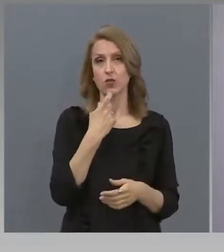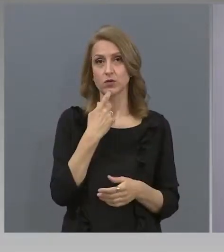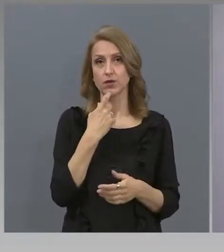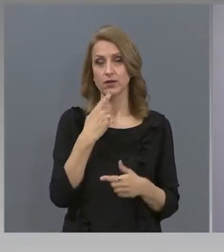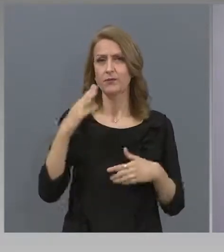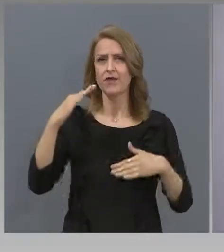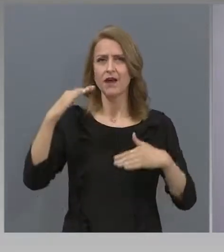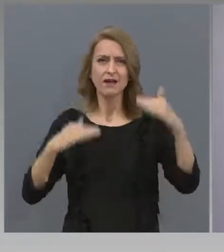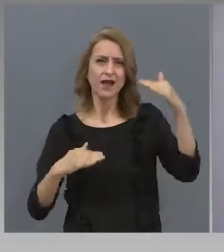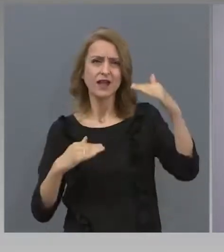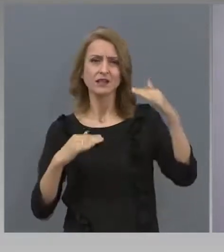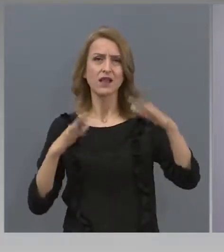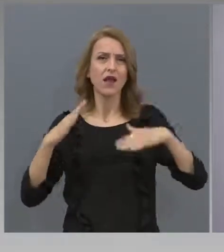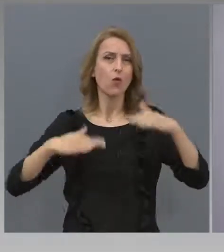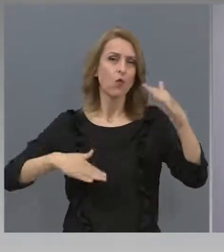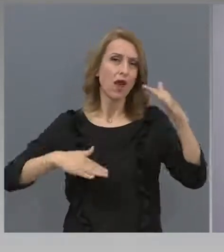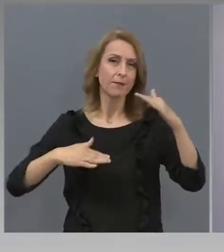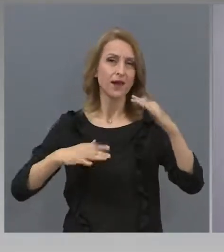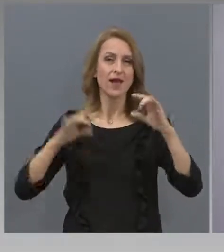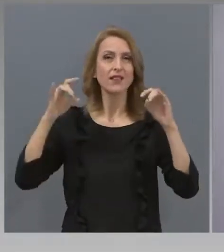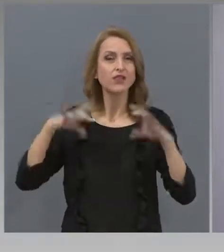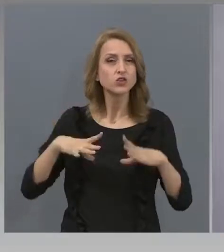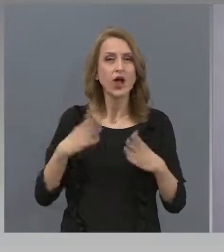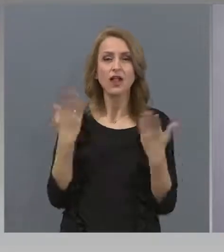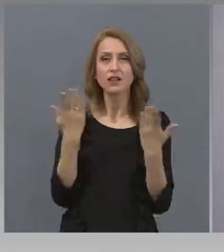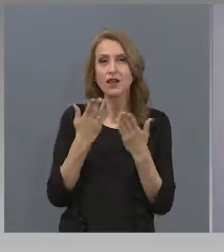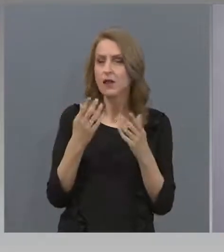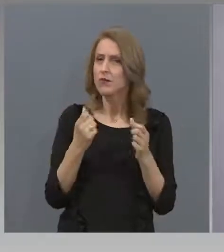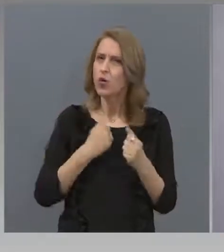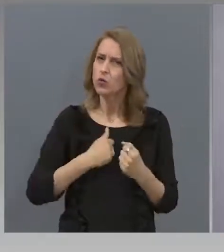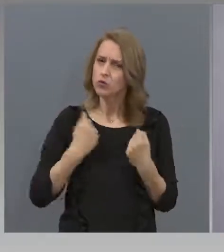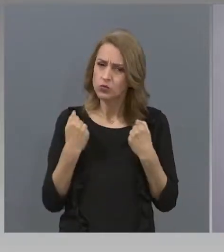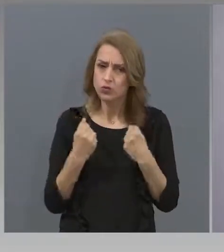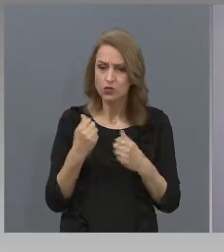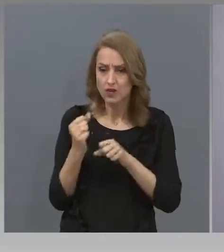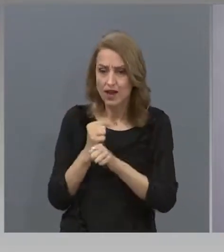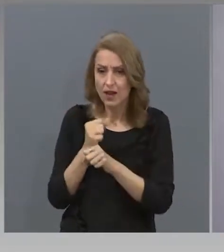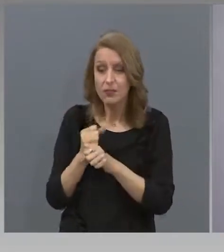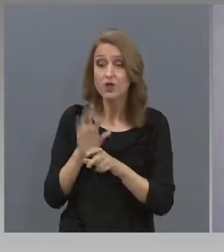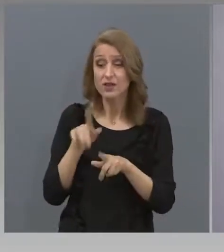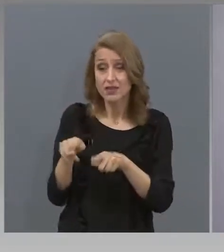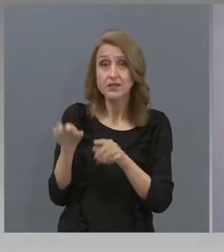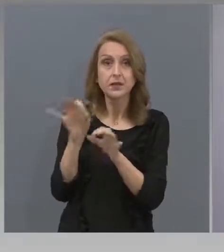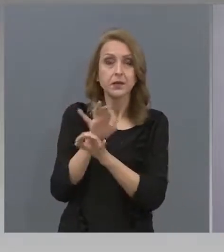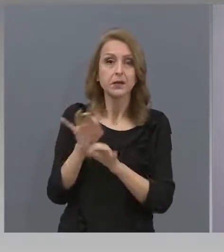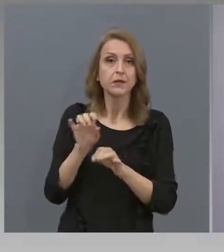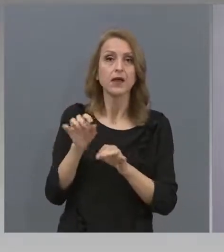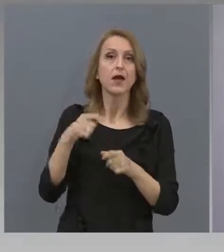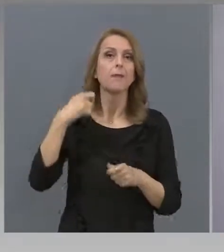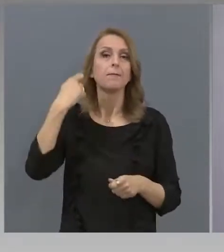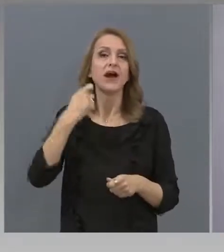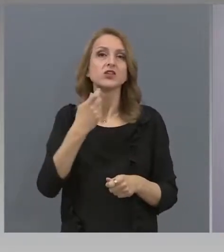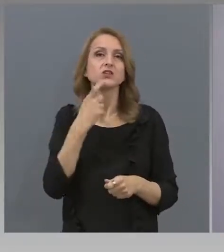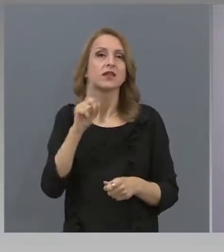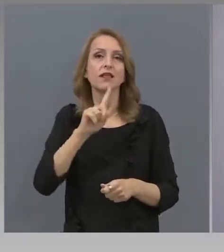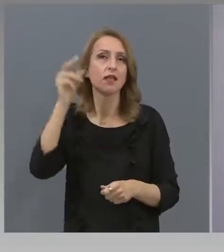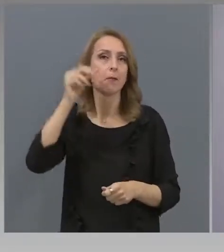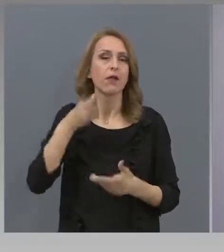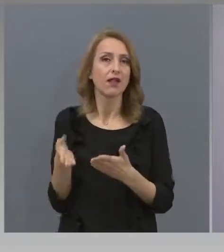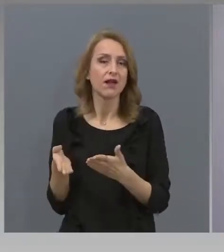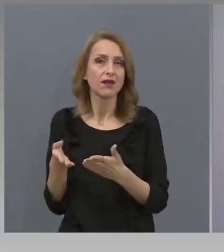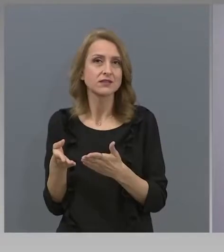голяма, както казат начални учители, няма прилика и е много-много по-трудно да работят, особено за тези деца, които майчени език не е български,